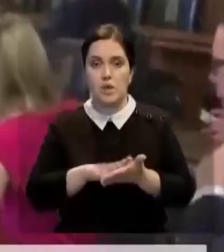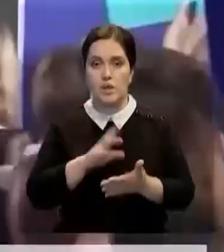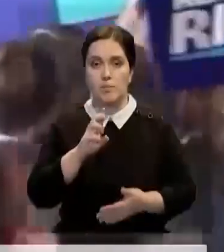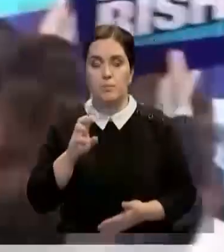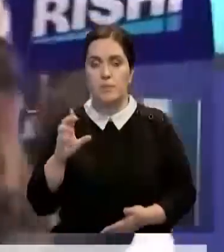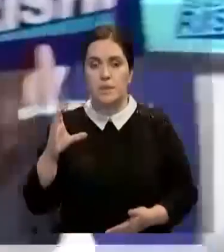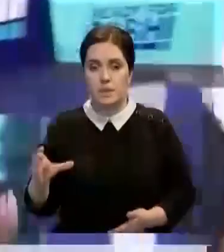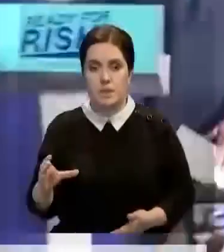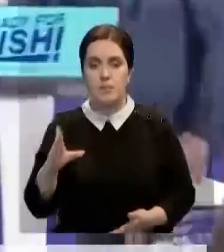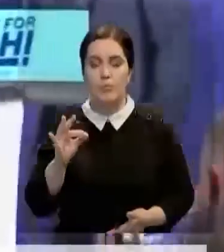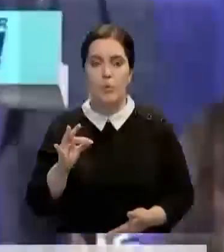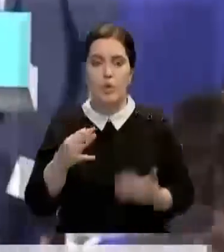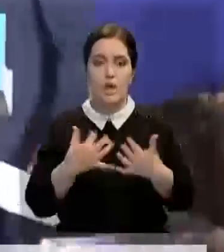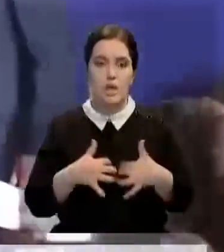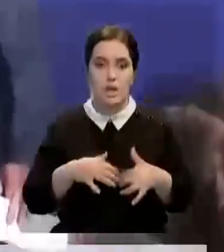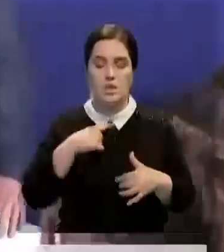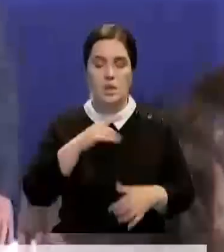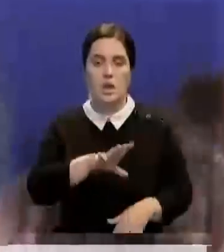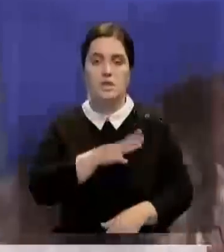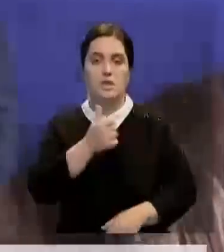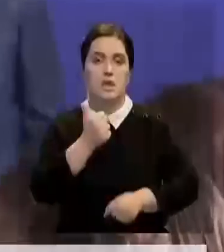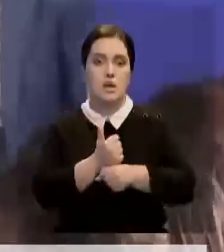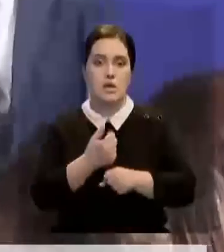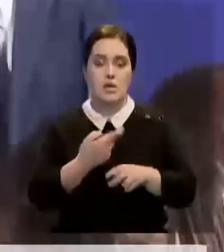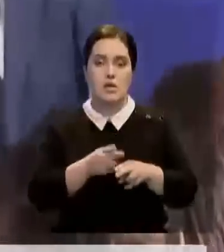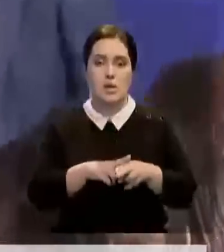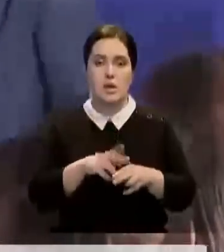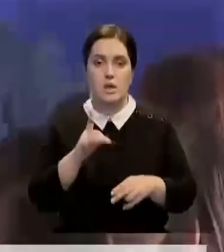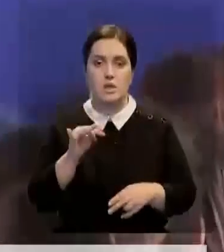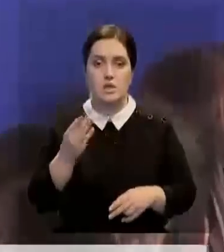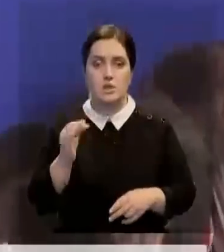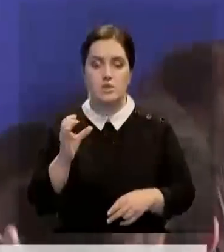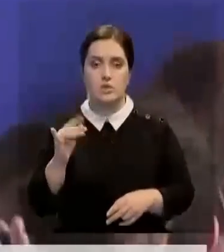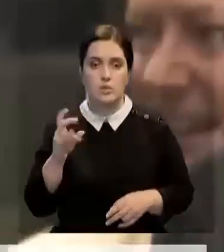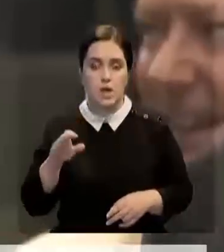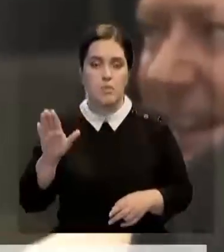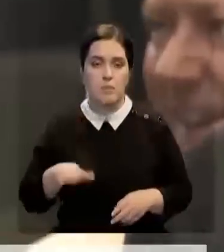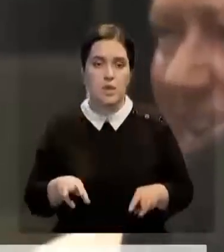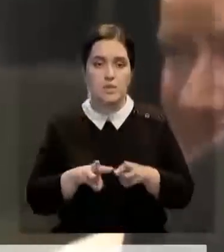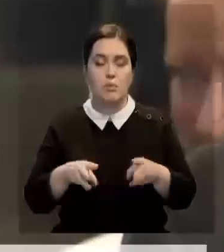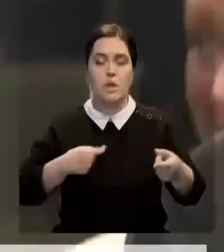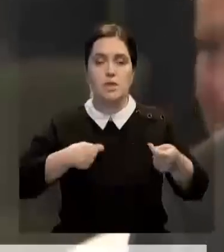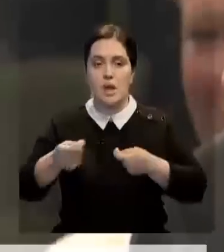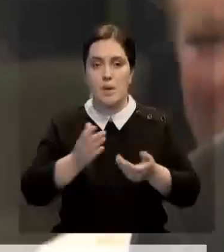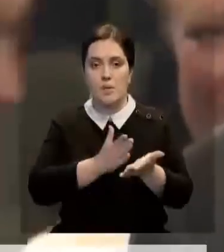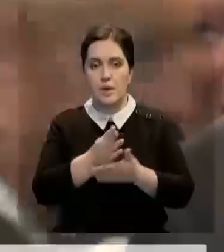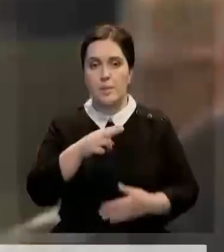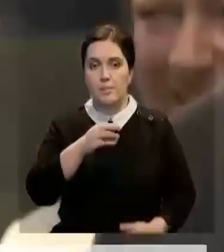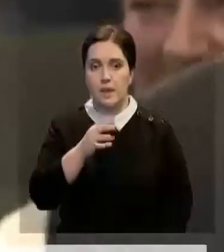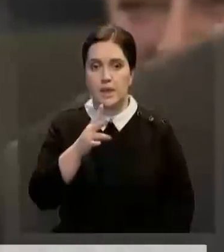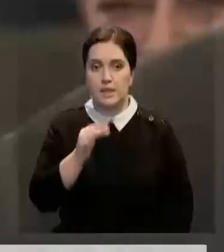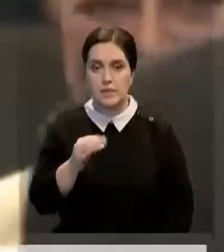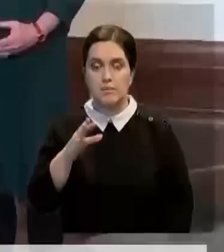лидерами по количеству голосов являются экс-глава казначейства Риши Сунак и младший министр по торговой политике Пенни Мордант.